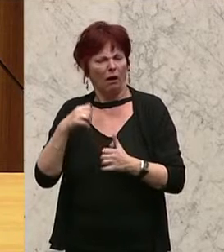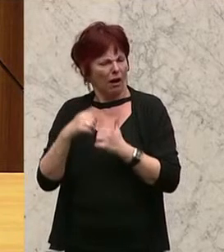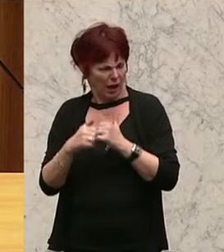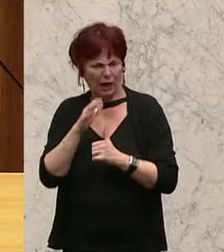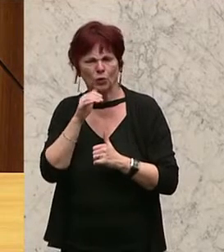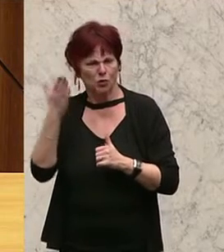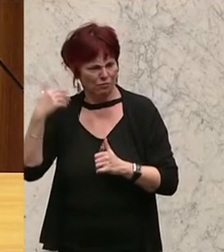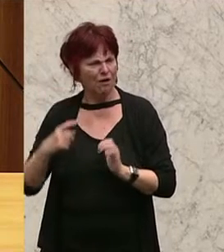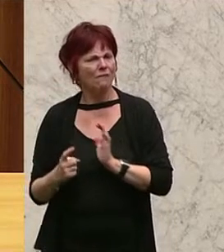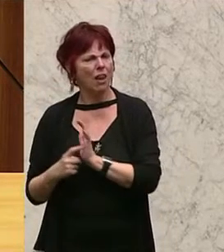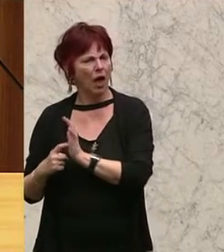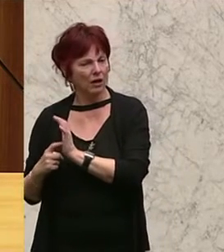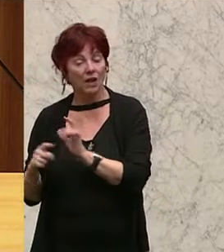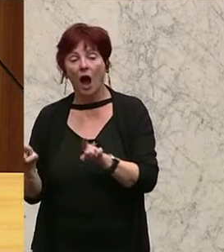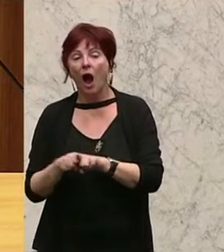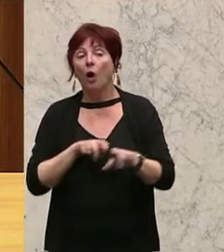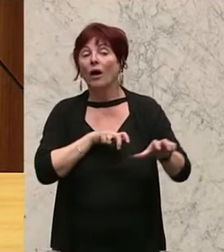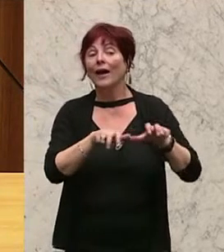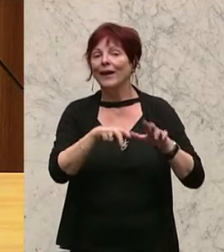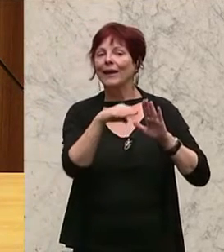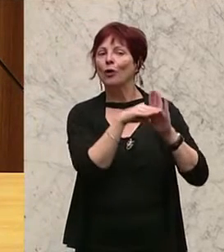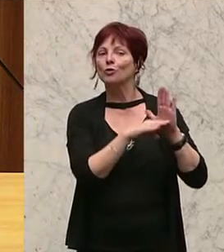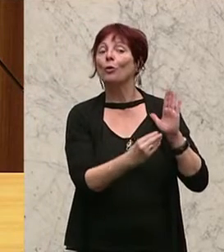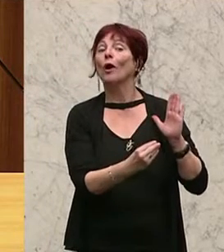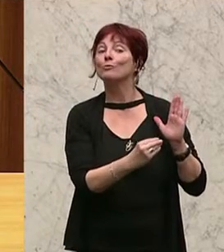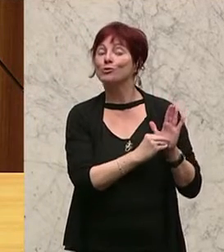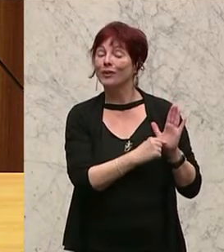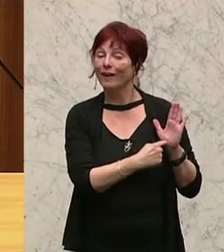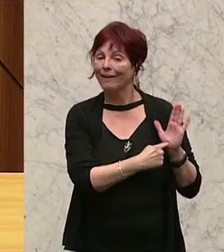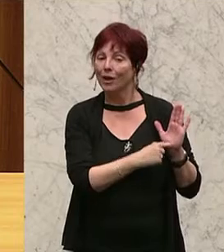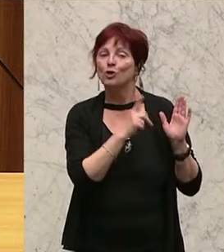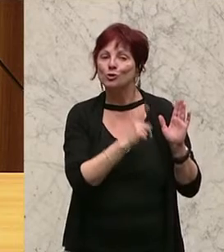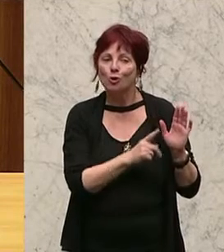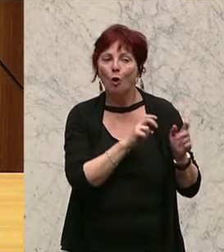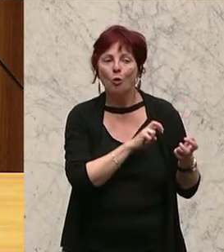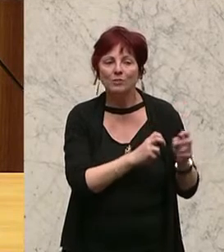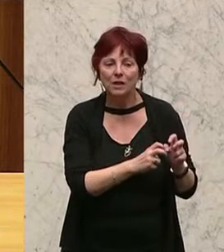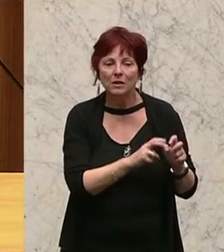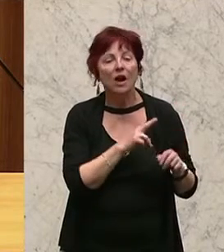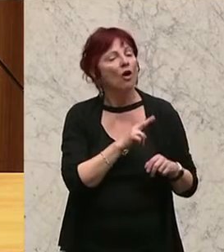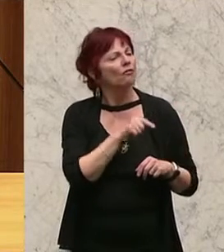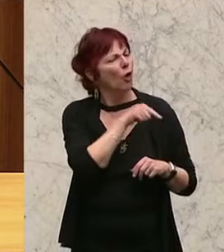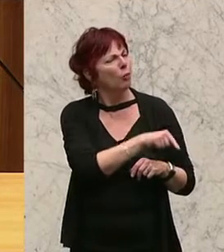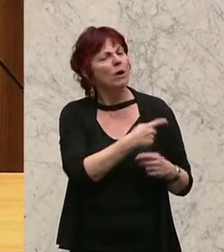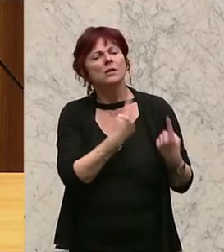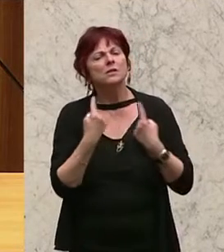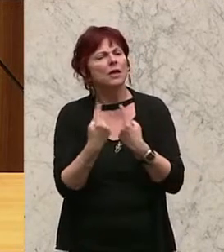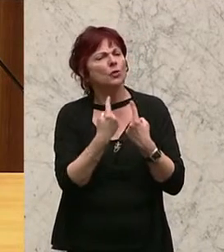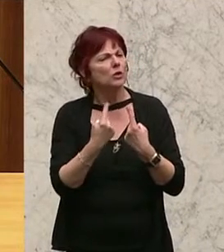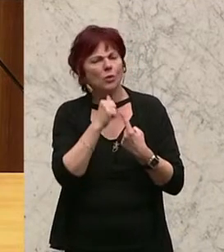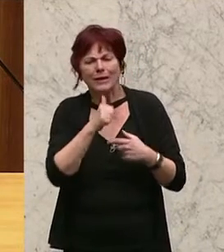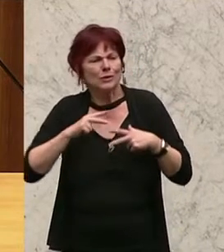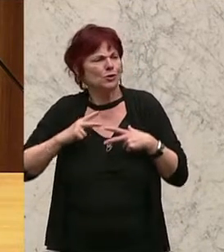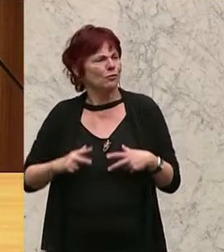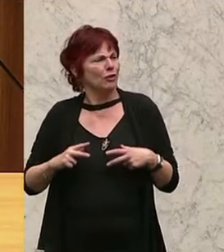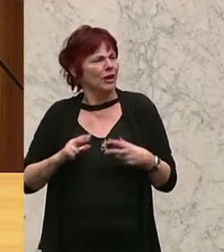unter anderem auch im Regierungsprogramm, im aktuellen, dass das passieren sollte, weil eben sonst diese unbefriedigende Situation eintritt, die wir jetzt